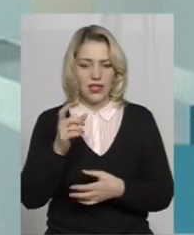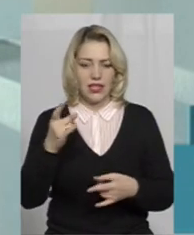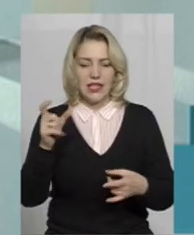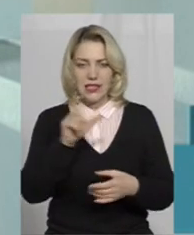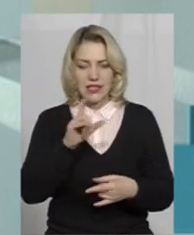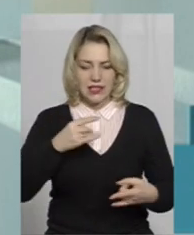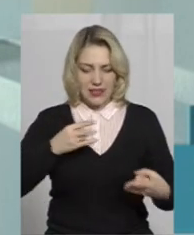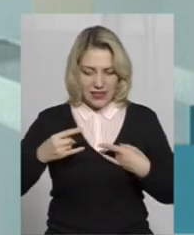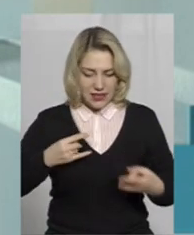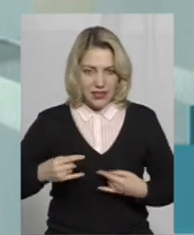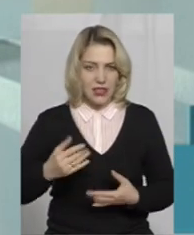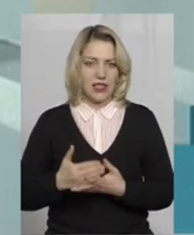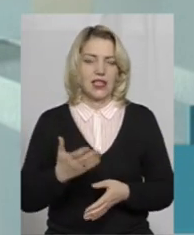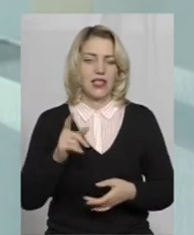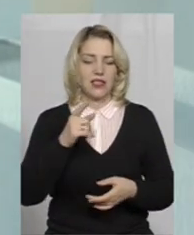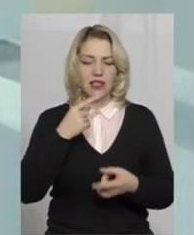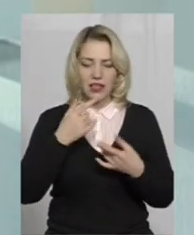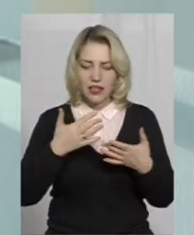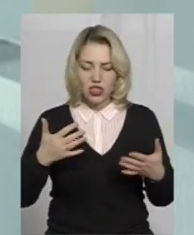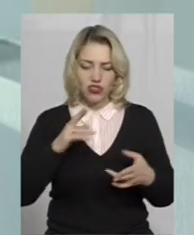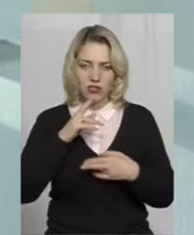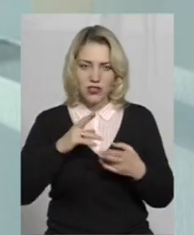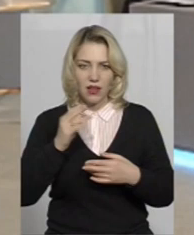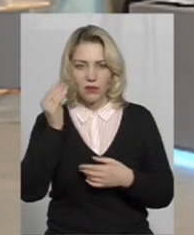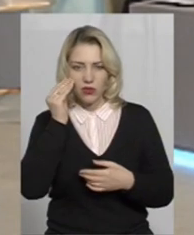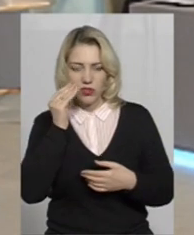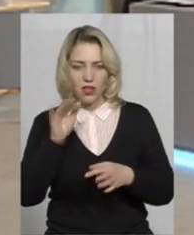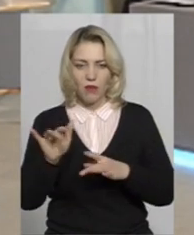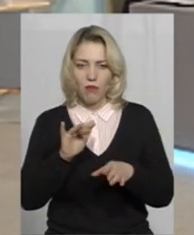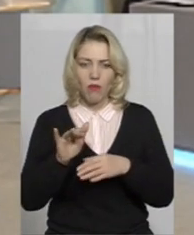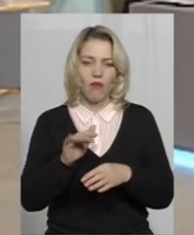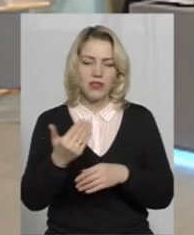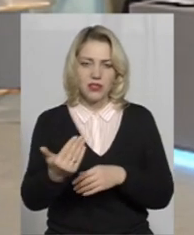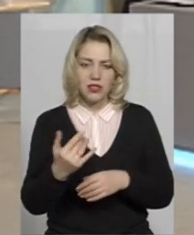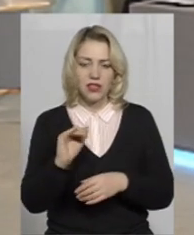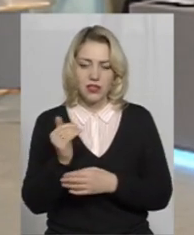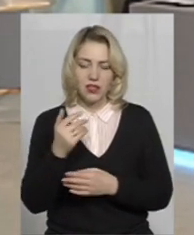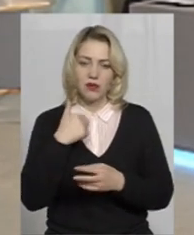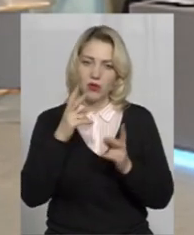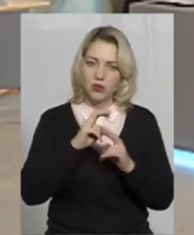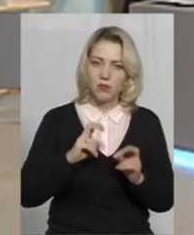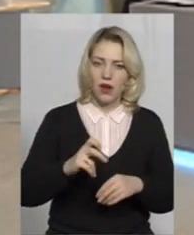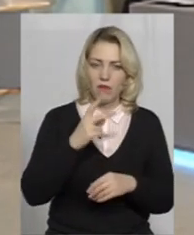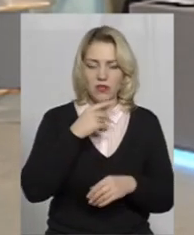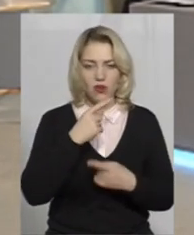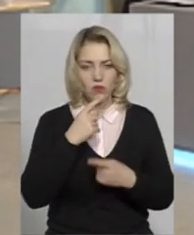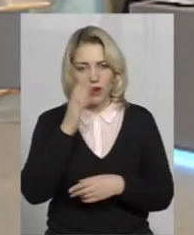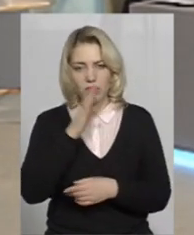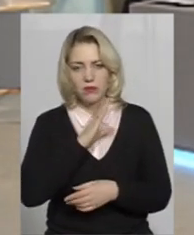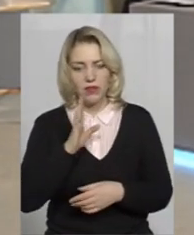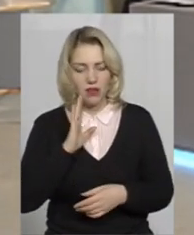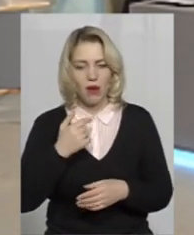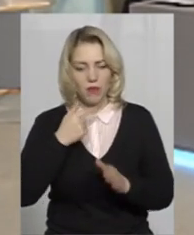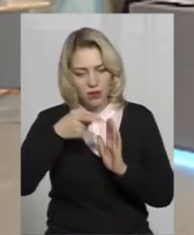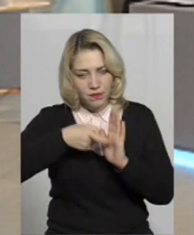можливо, є ще якісь інші скарги, підозріла поведінка, то ми тоді розбираємося, ми говоримо з батьками, ми дивимося, ми копаємо глибше,